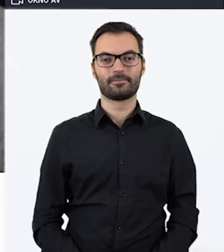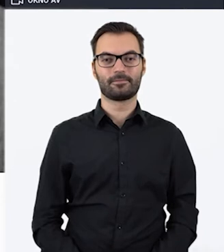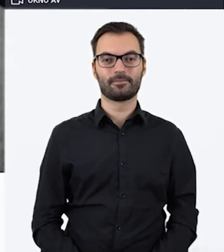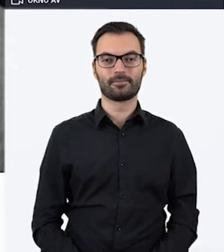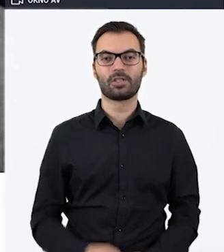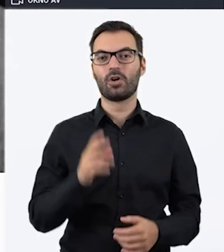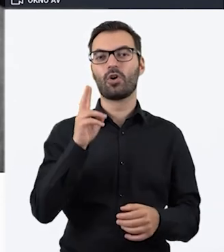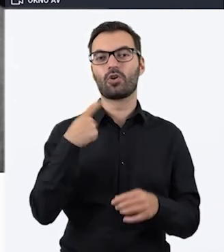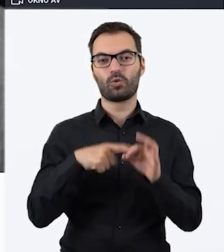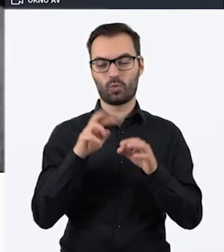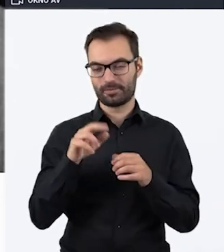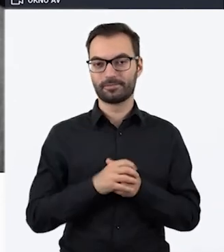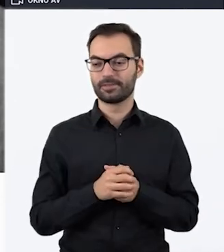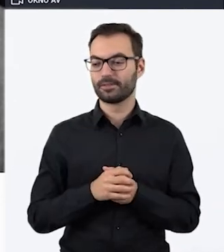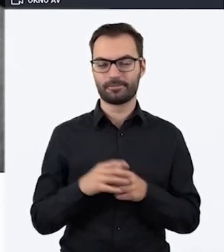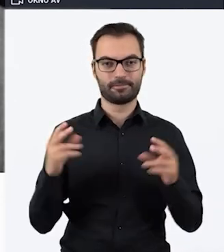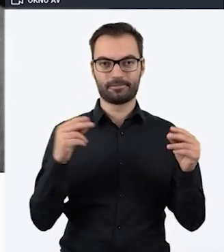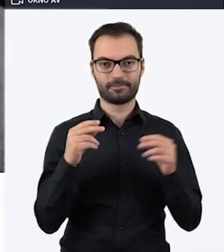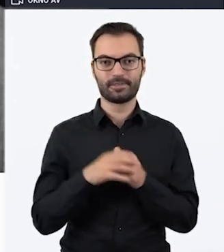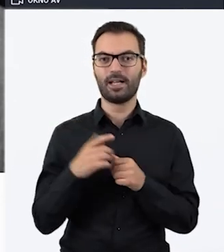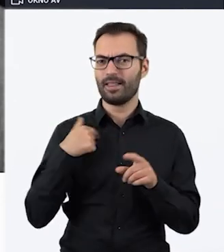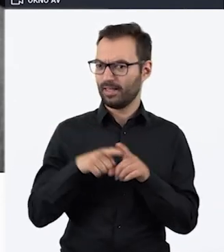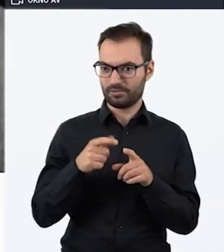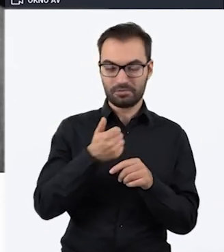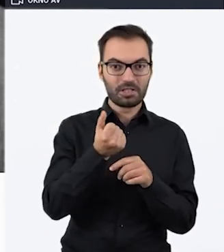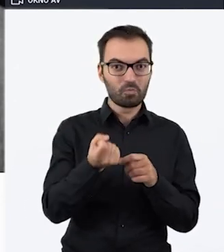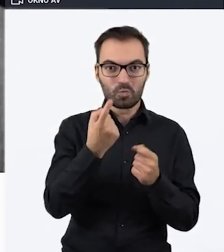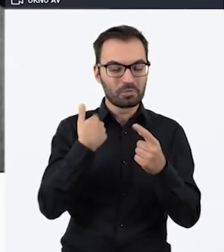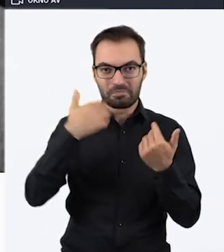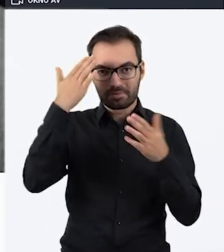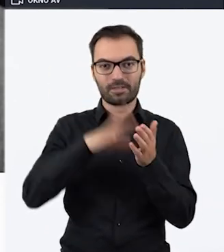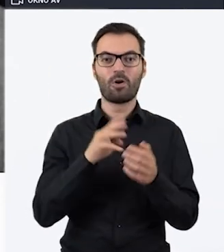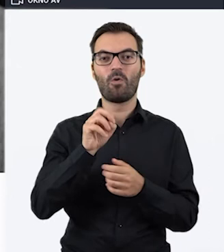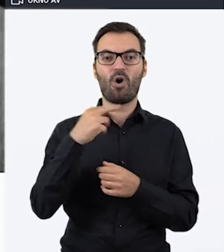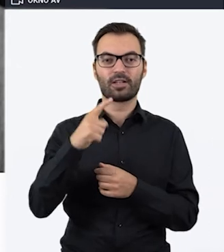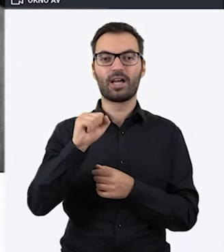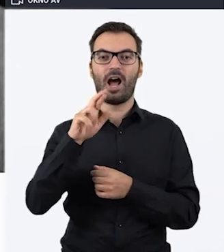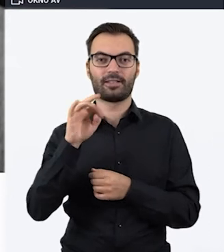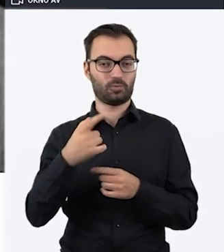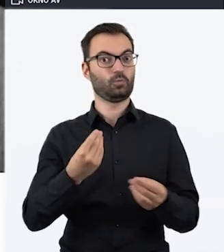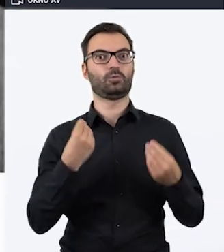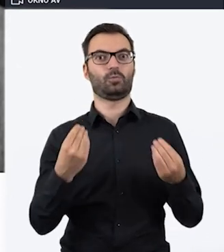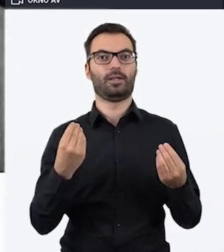No i przeczytajmy, że też kilka kursów wcześniej nie znałem. Na przykład World Art. Super.